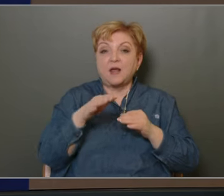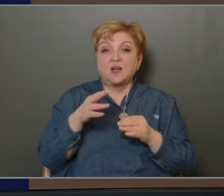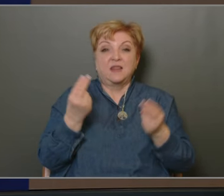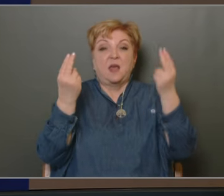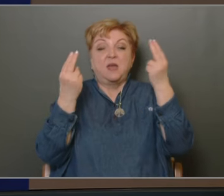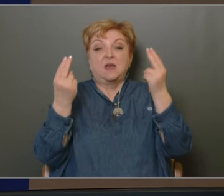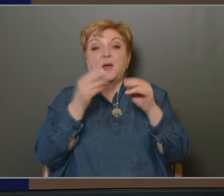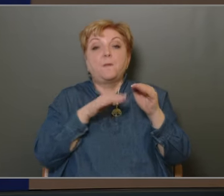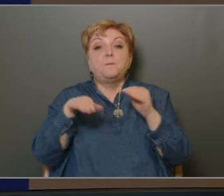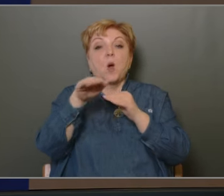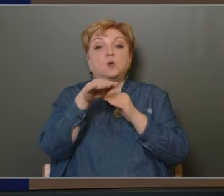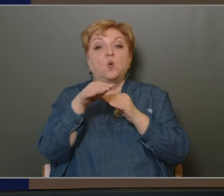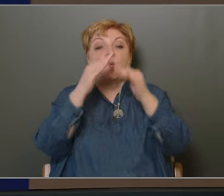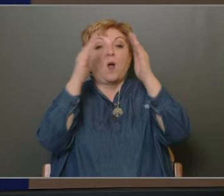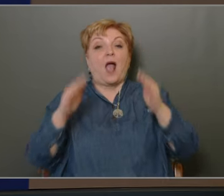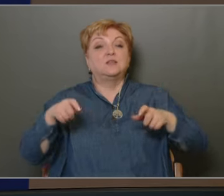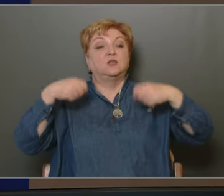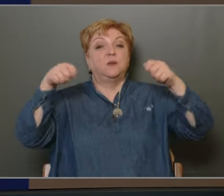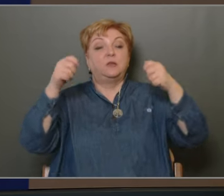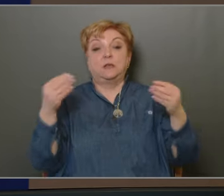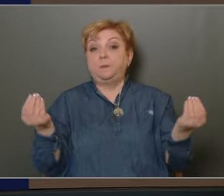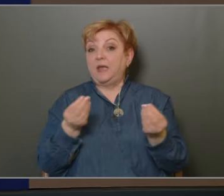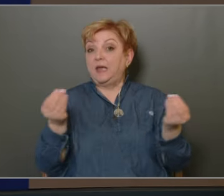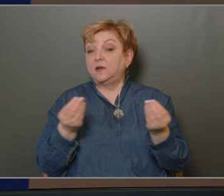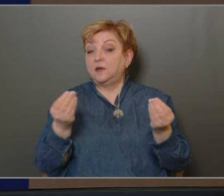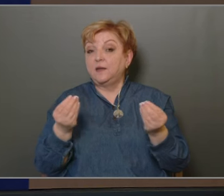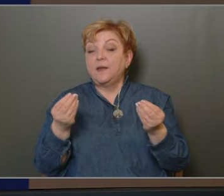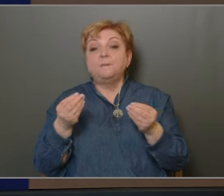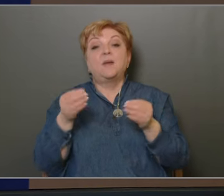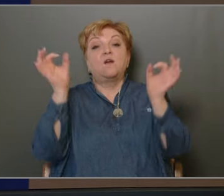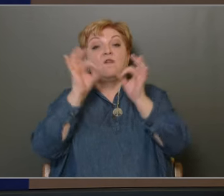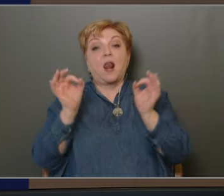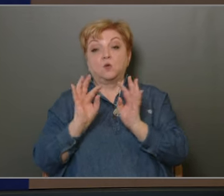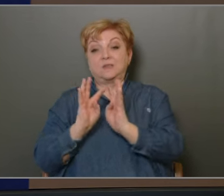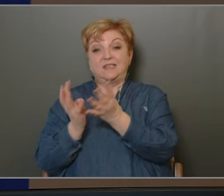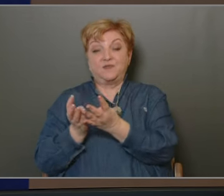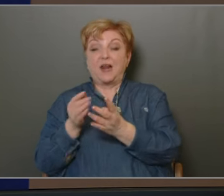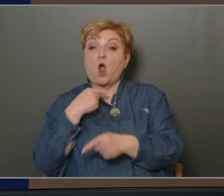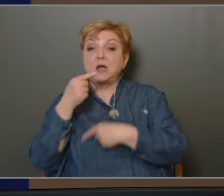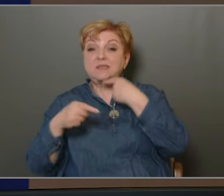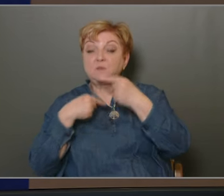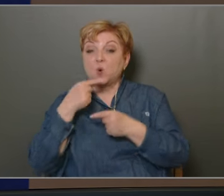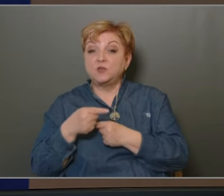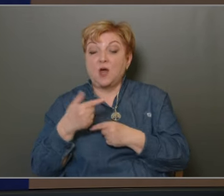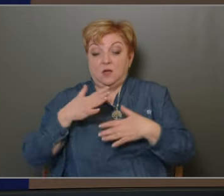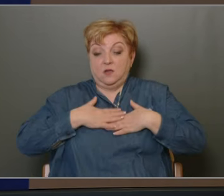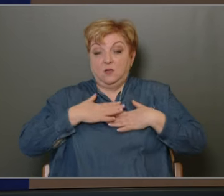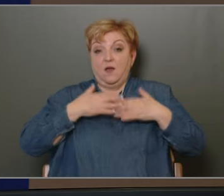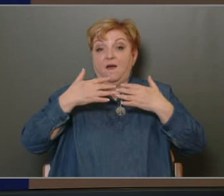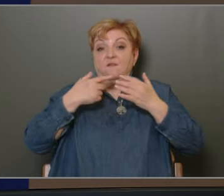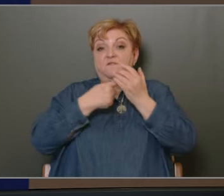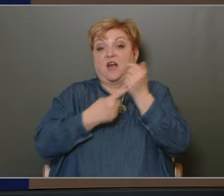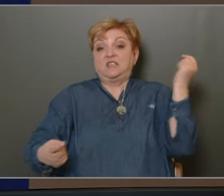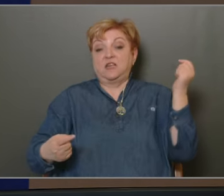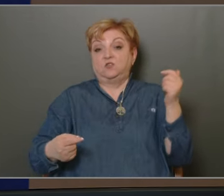parkolóházat építeni. Miért? Mert a vállalkozói szféra azt mondja, hogy ez számukra vesztességes.